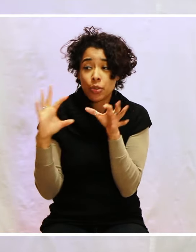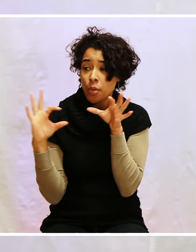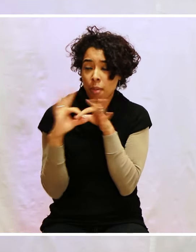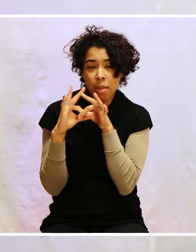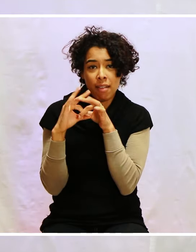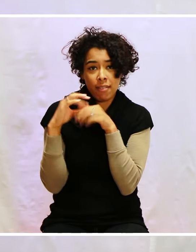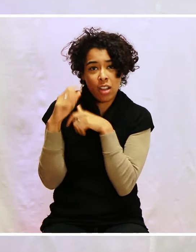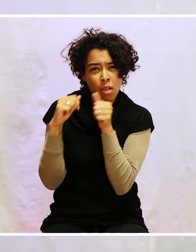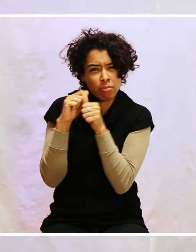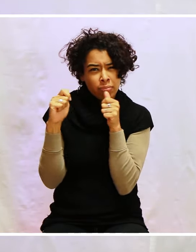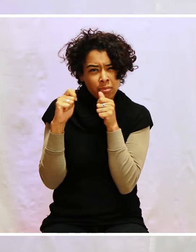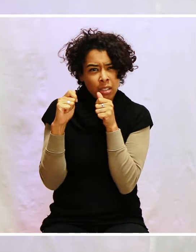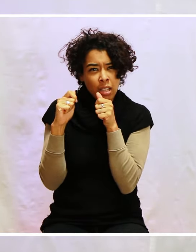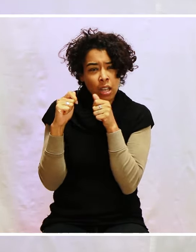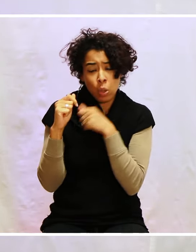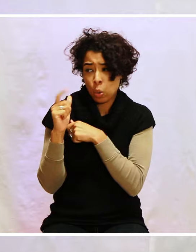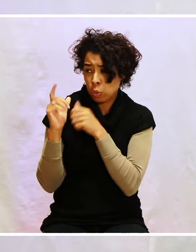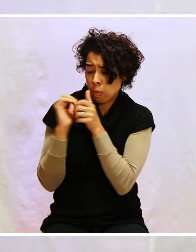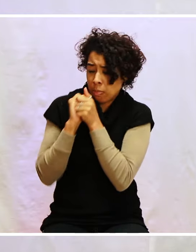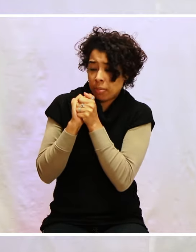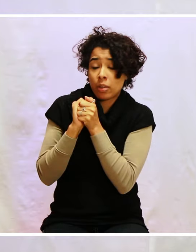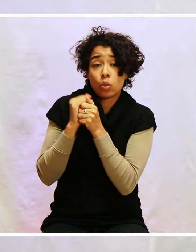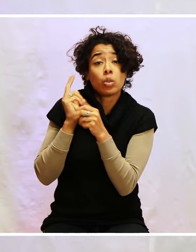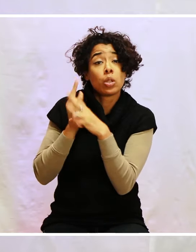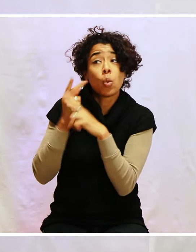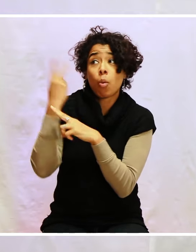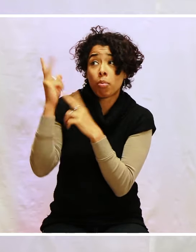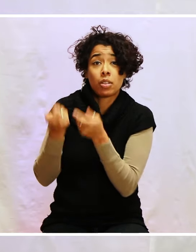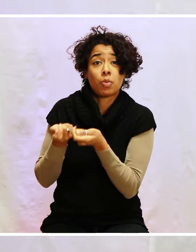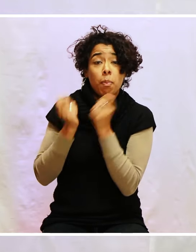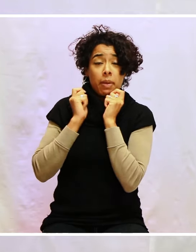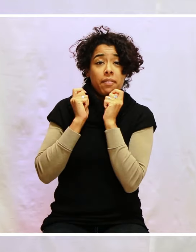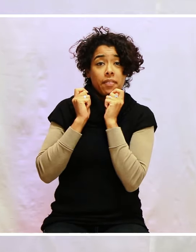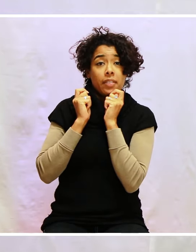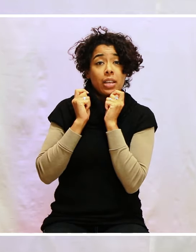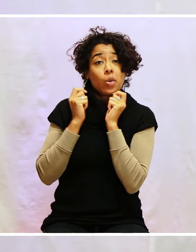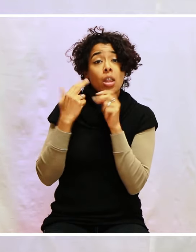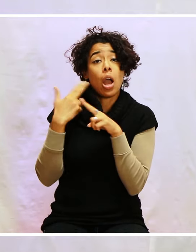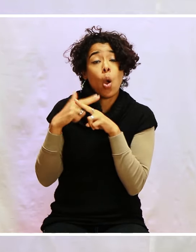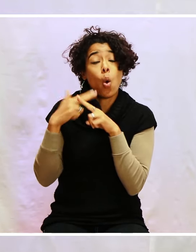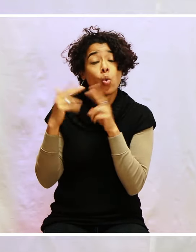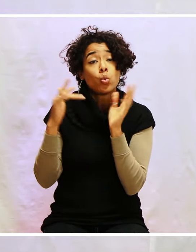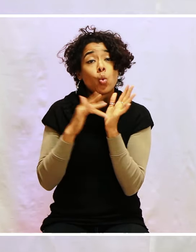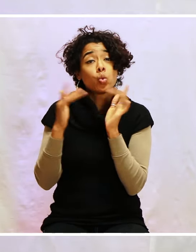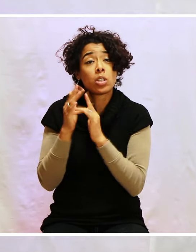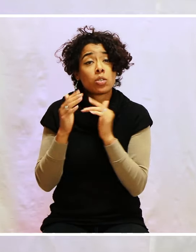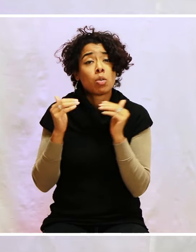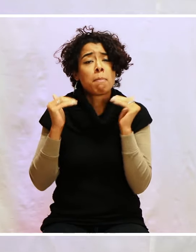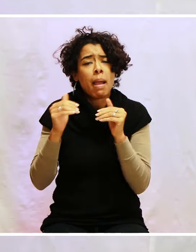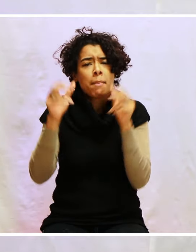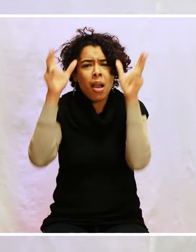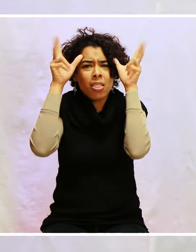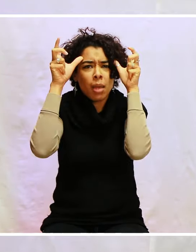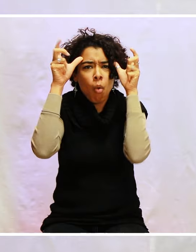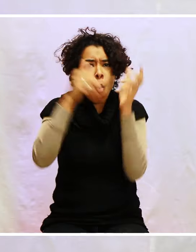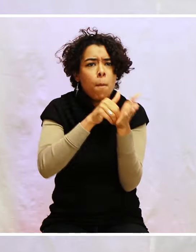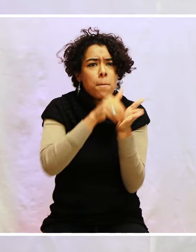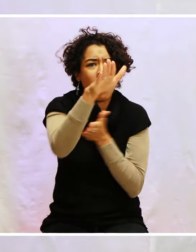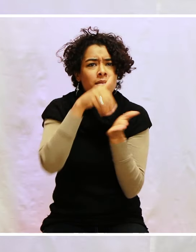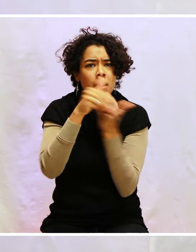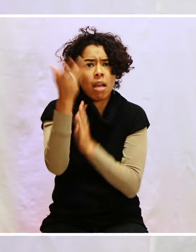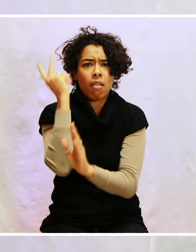un avec Jésus-Christ, nous portons son nom, et qu'au nom de Jésus, même les démons tremblent et s'enfuient.